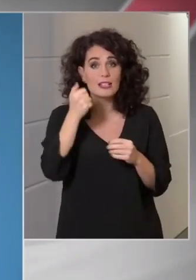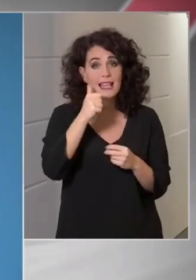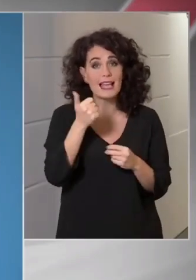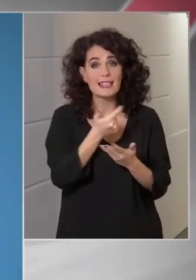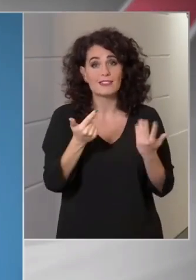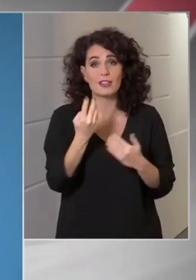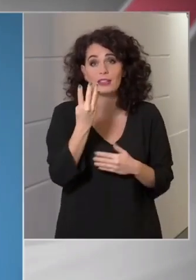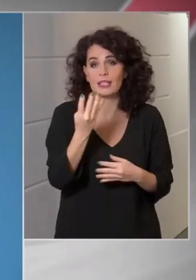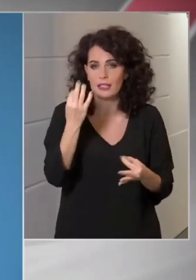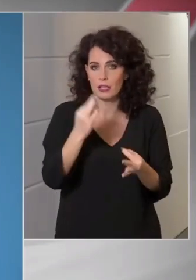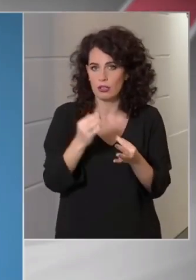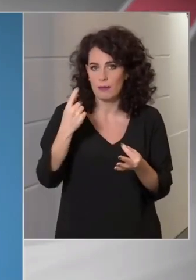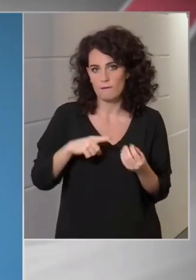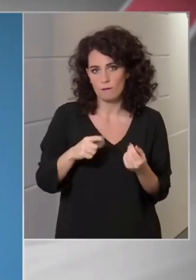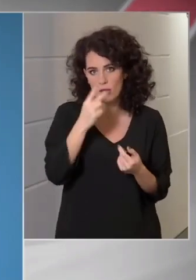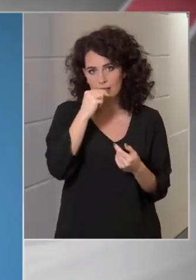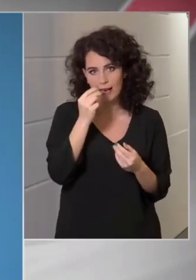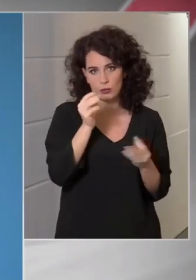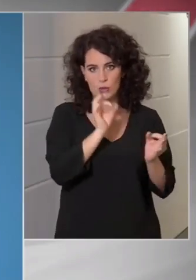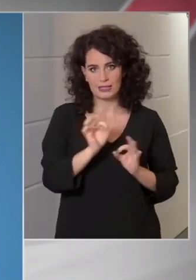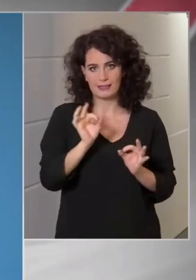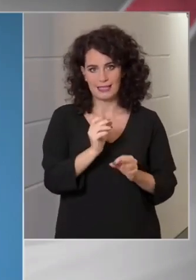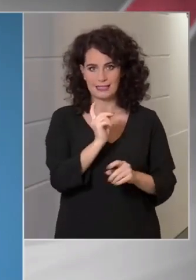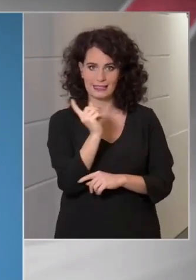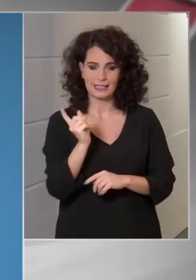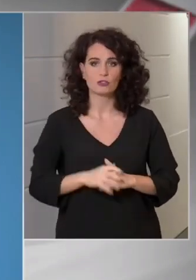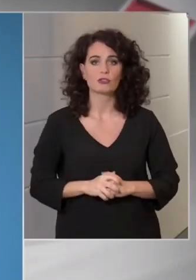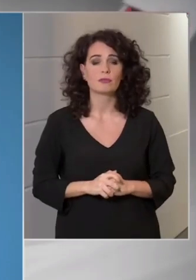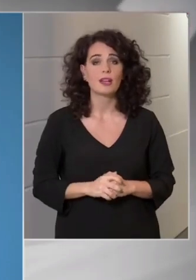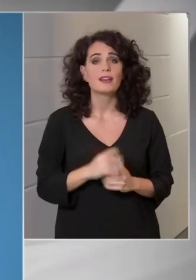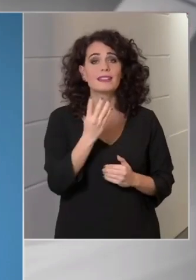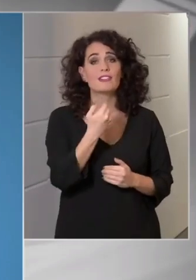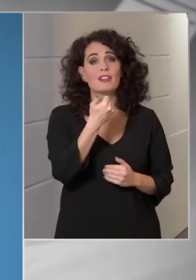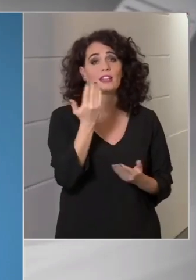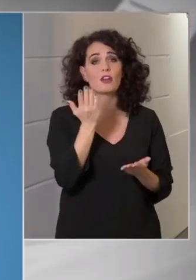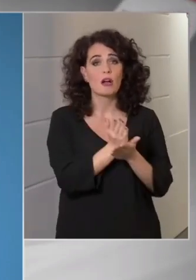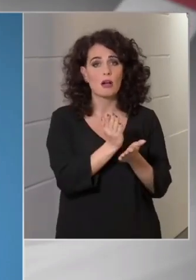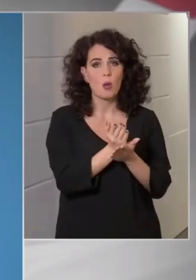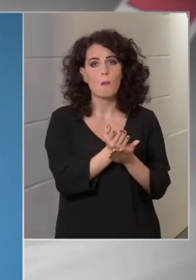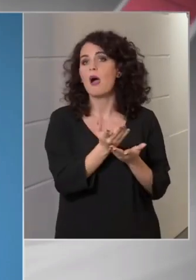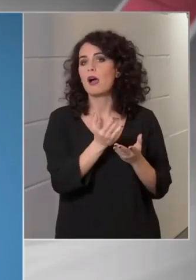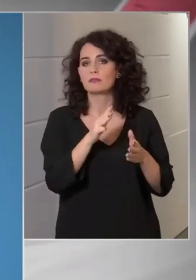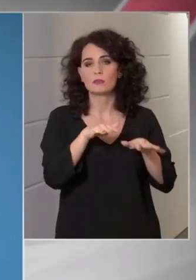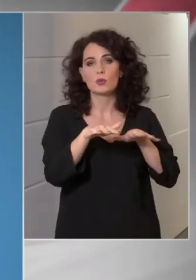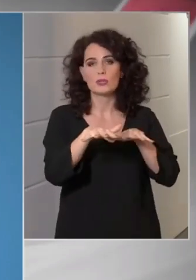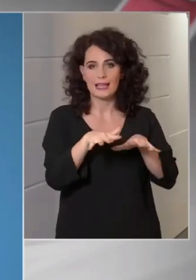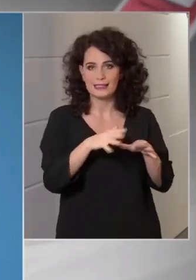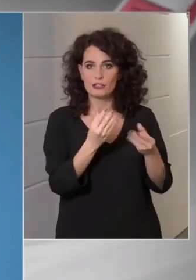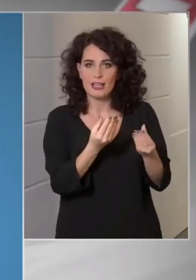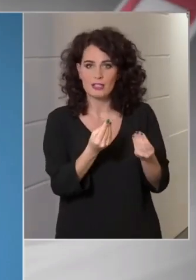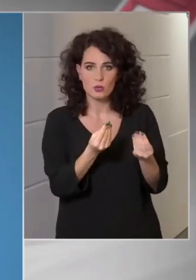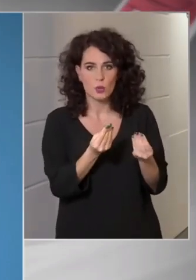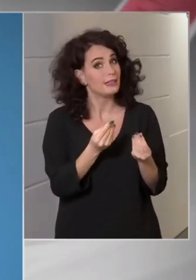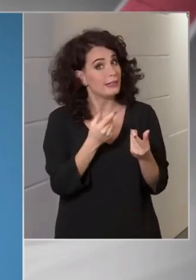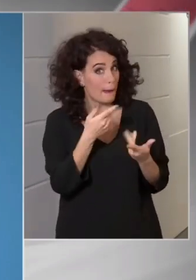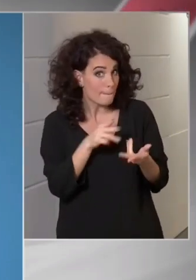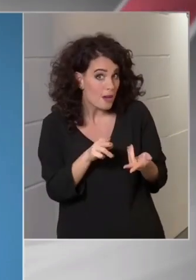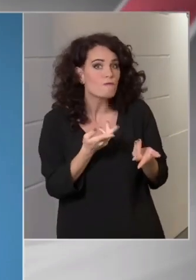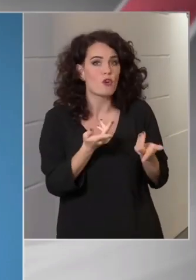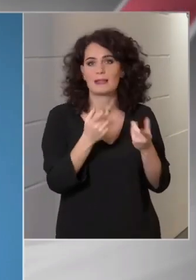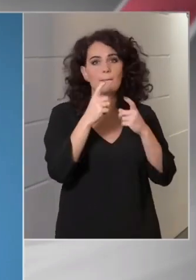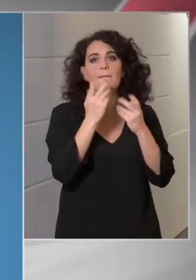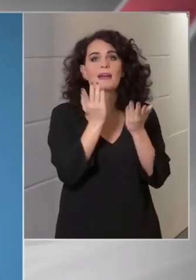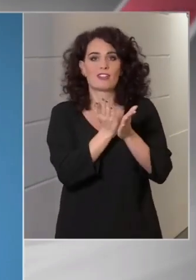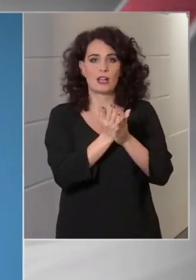esetben intézkedtek kollégáim. 41 alkalommal azért, mert a tömegközlekedési eszközön nem vagy nem megfelelően viselte az